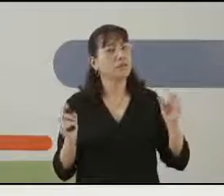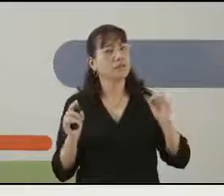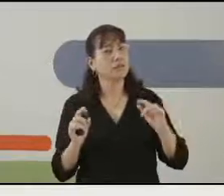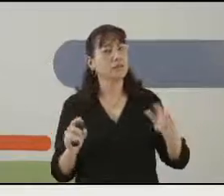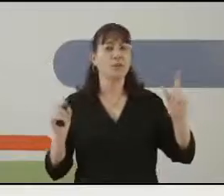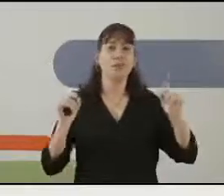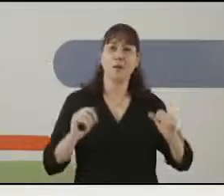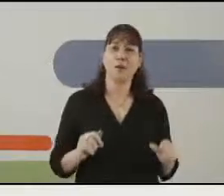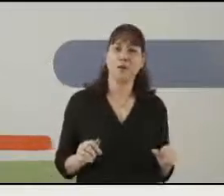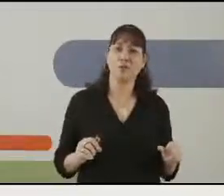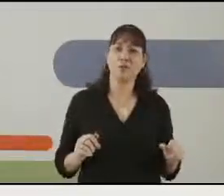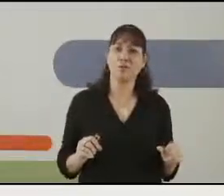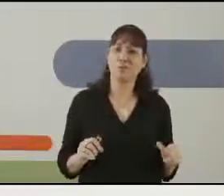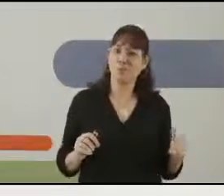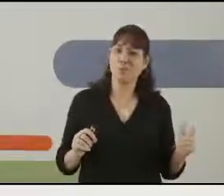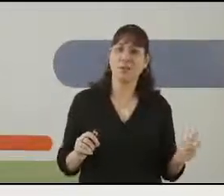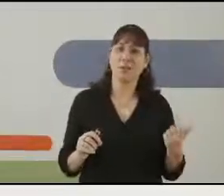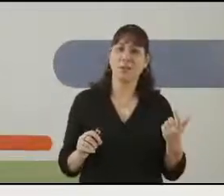תודה רבה.